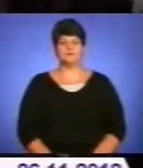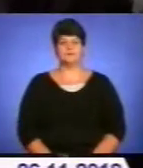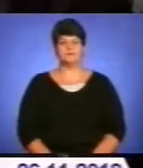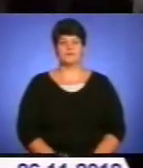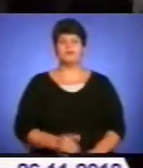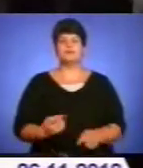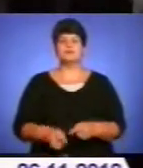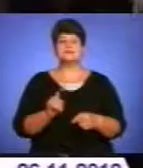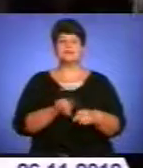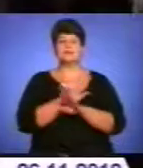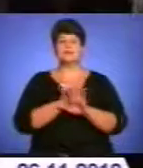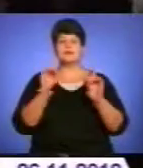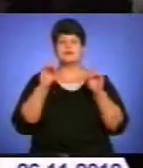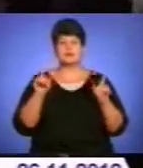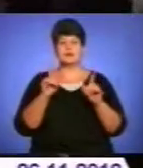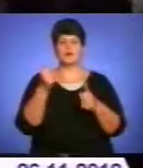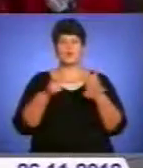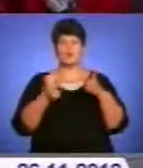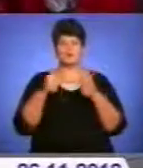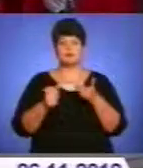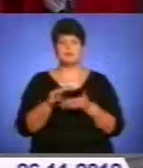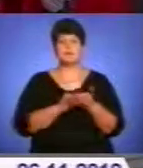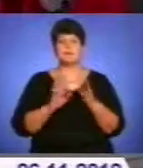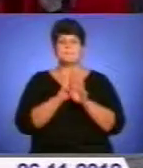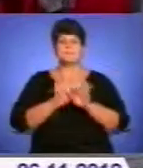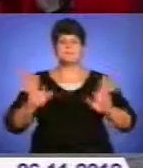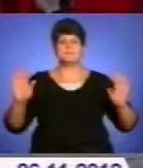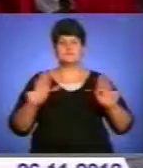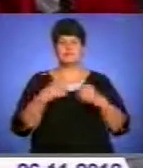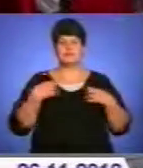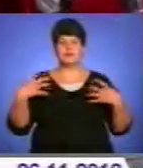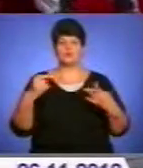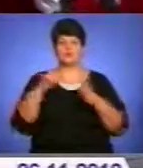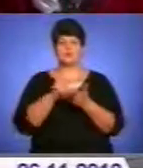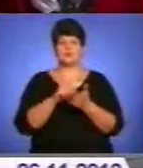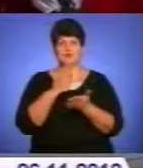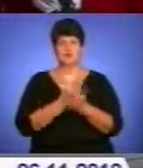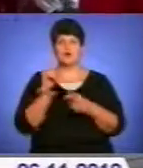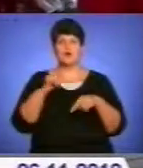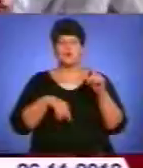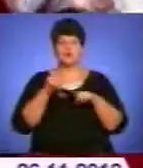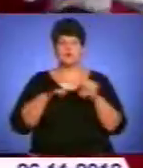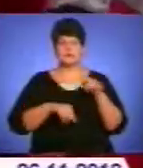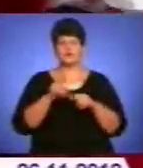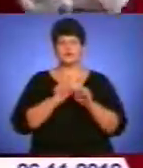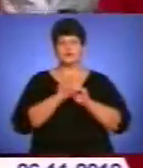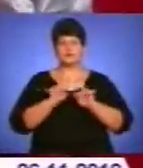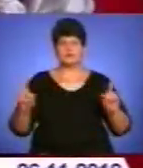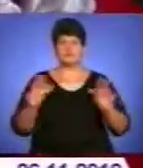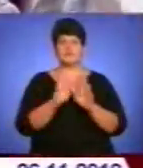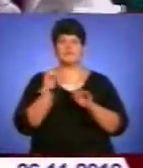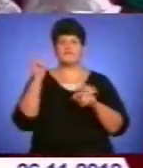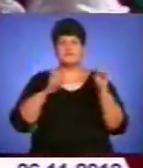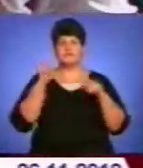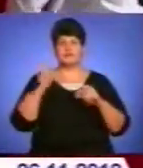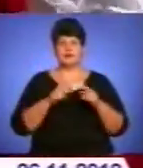Це не лише конкурс, а й найповторне пісенне свято, учасниками якого є родини. Особливістю цьогорічного фестивалю його учасники